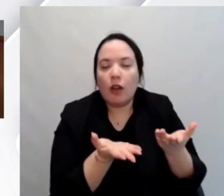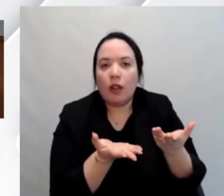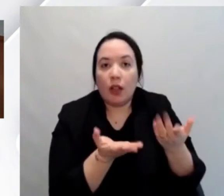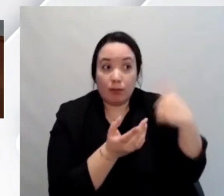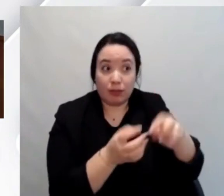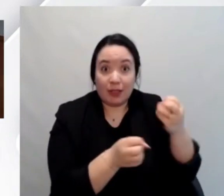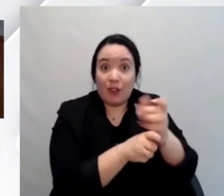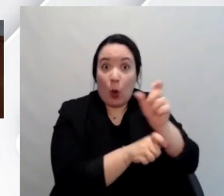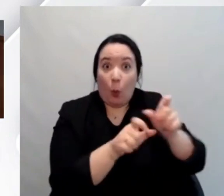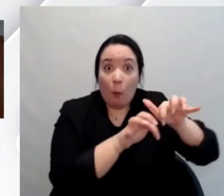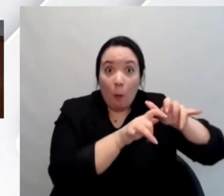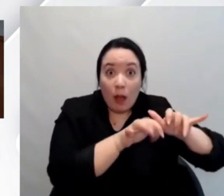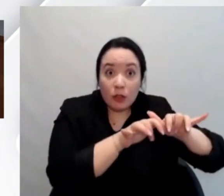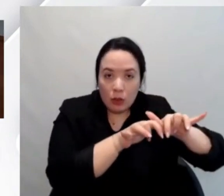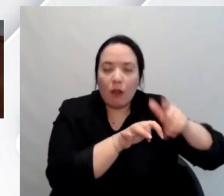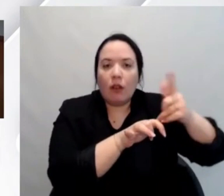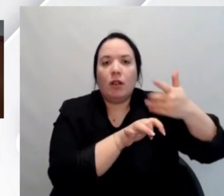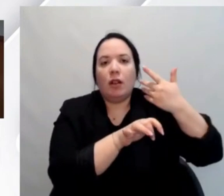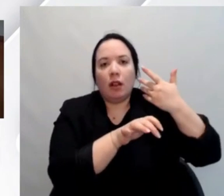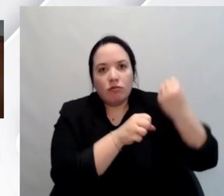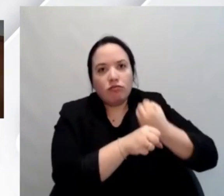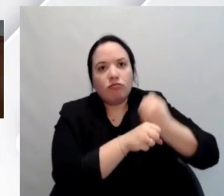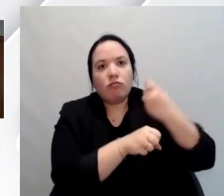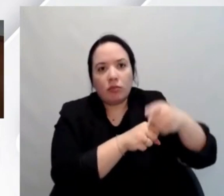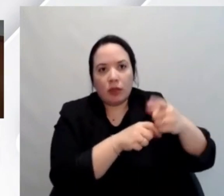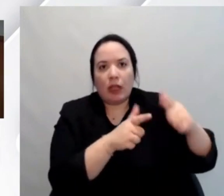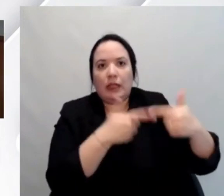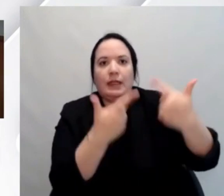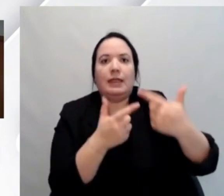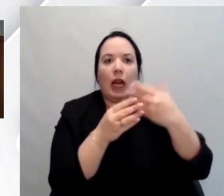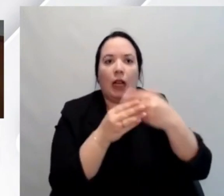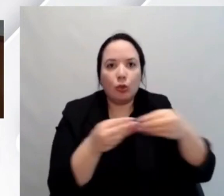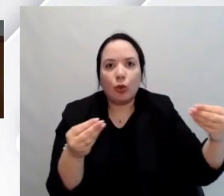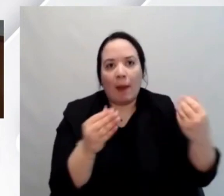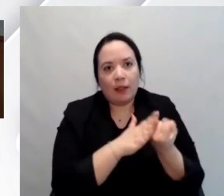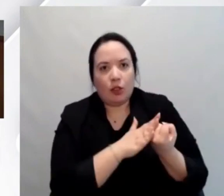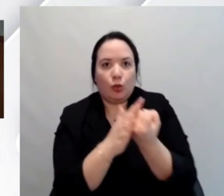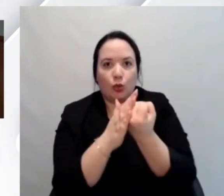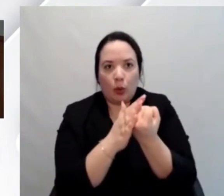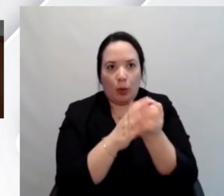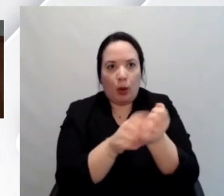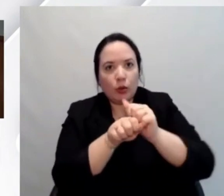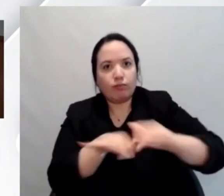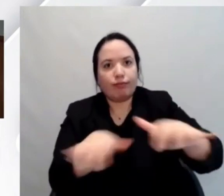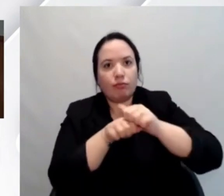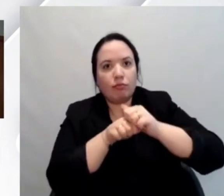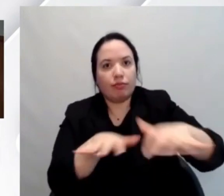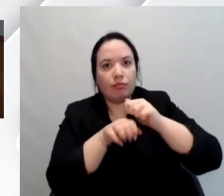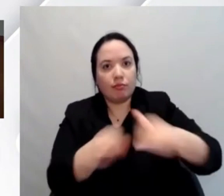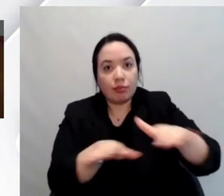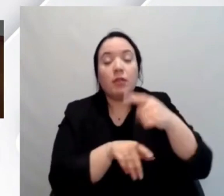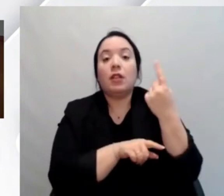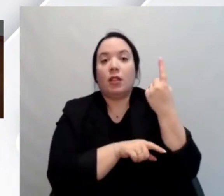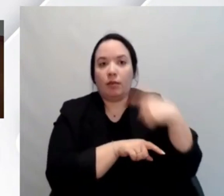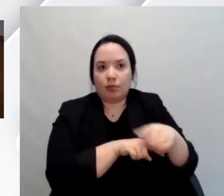mettono a disposizione numerosi strumenti d'ausilio alle persone con disabilità, in particolare